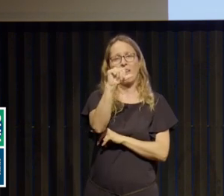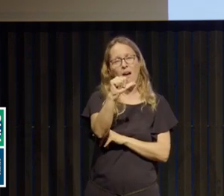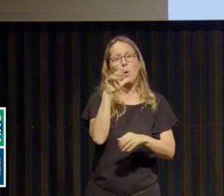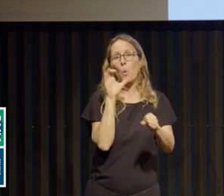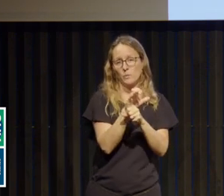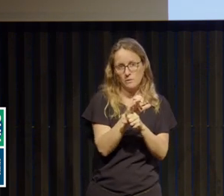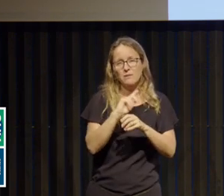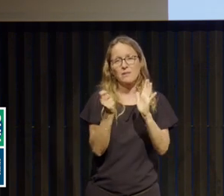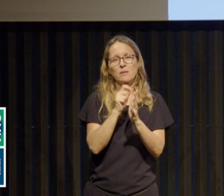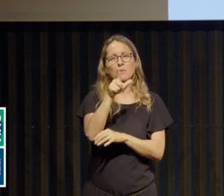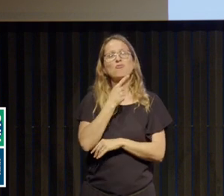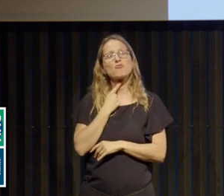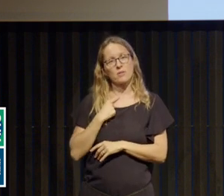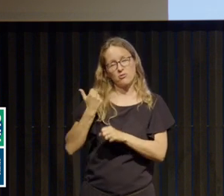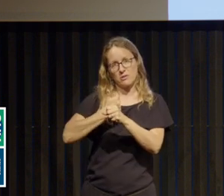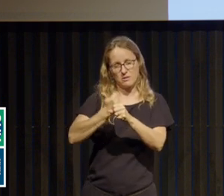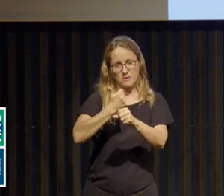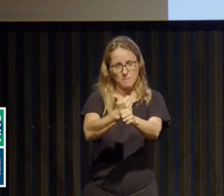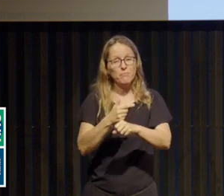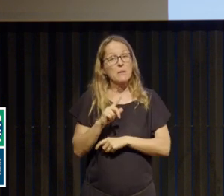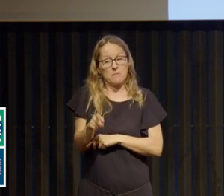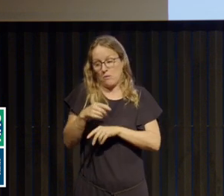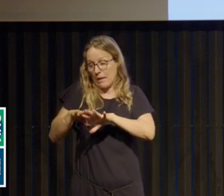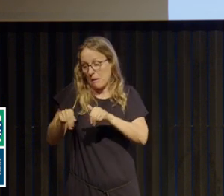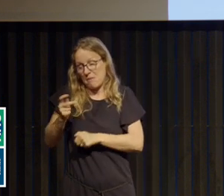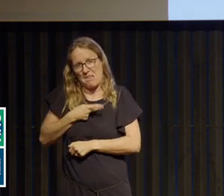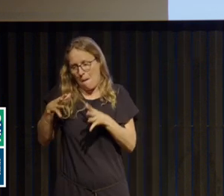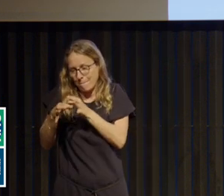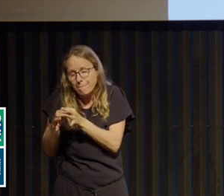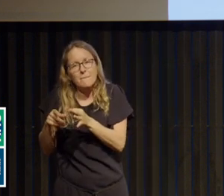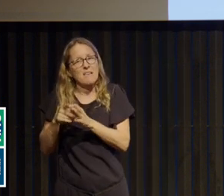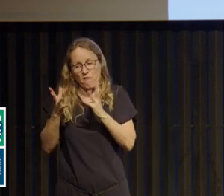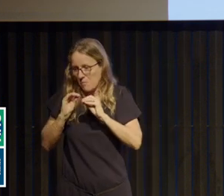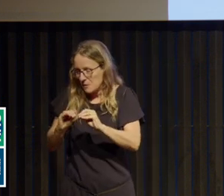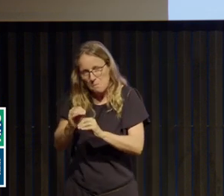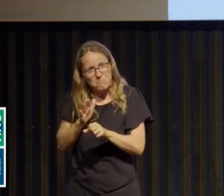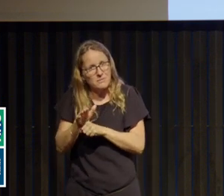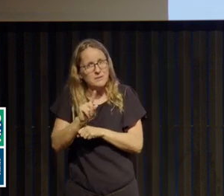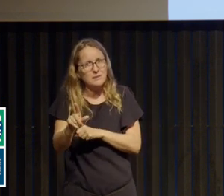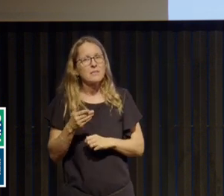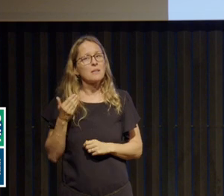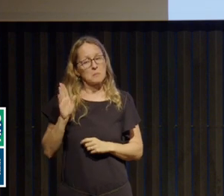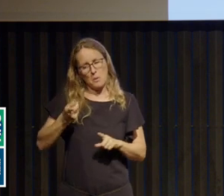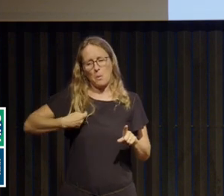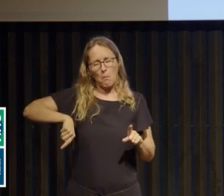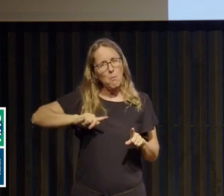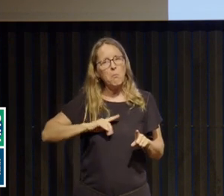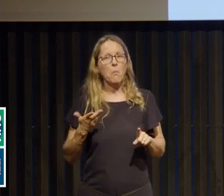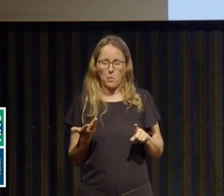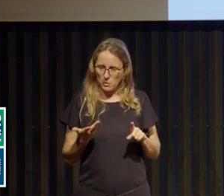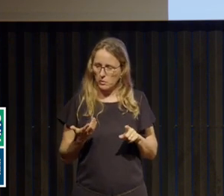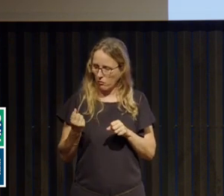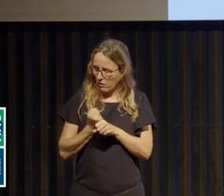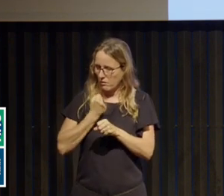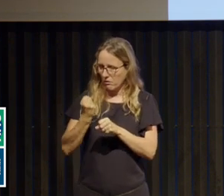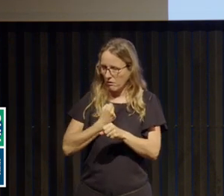C'est vrai que les équipes médicales sont encore insuffisantes en nombre et en formation mais on travaille je crois